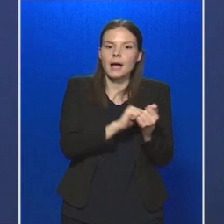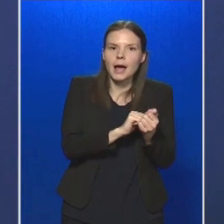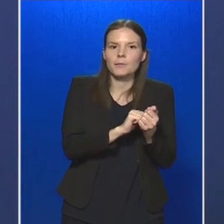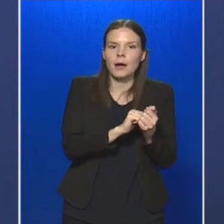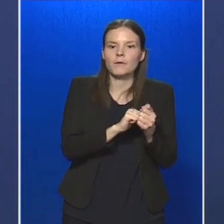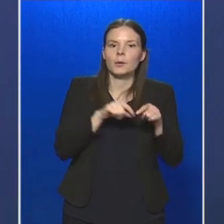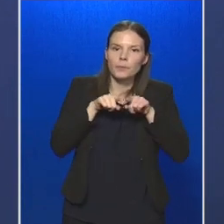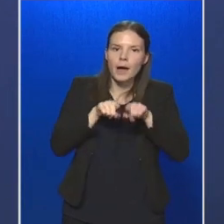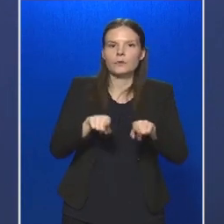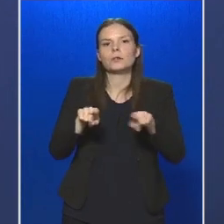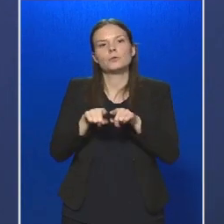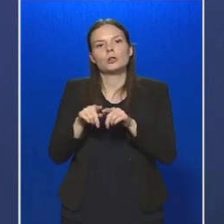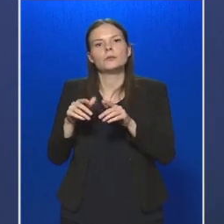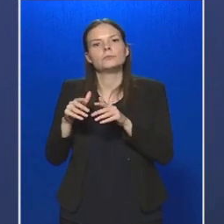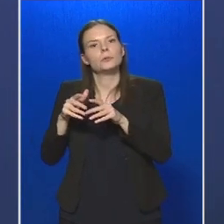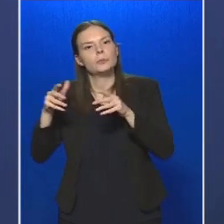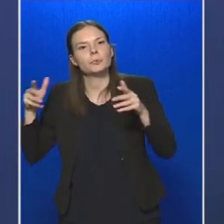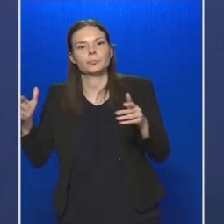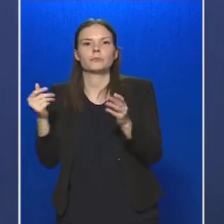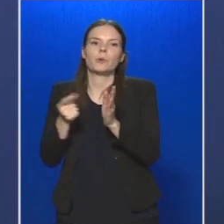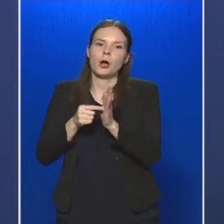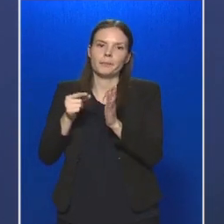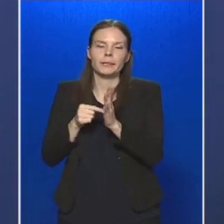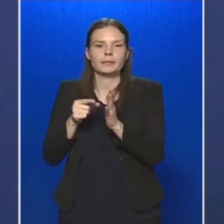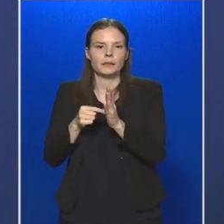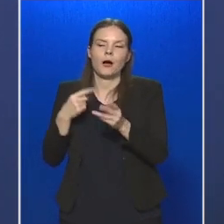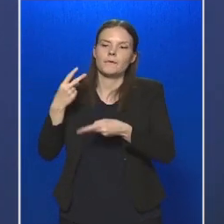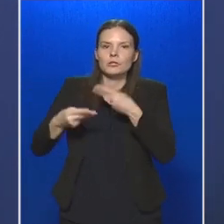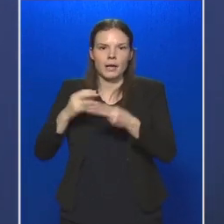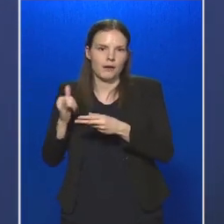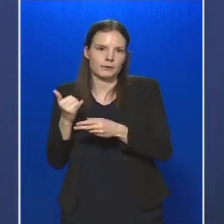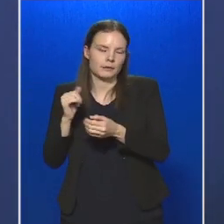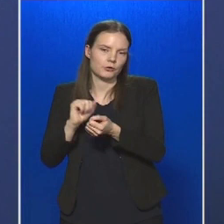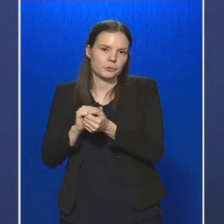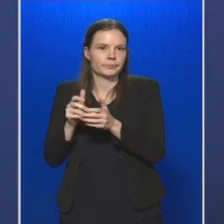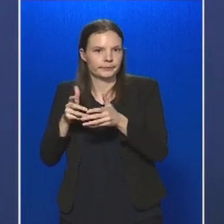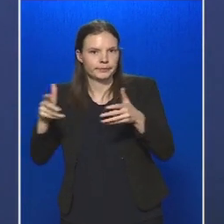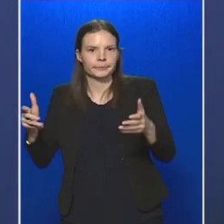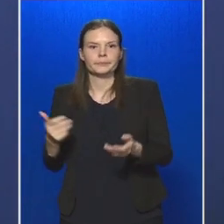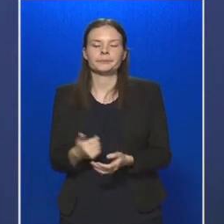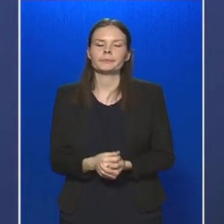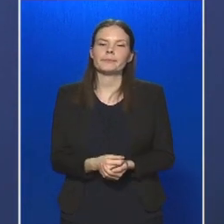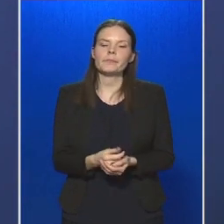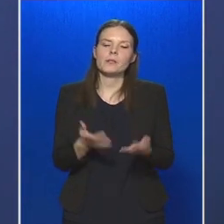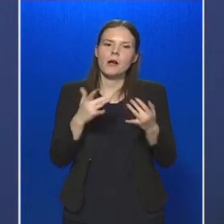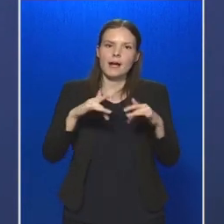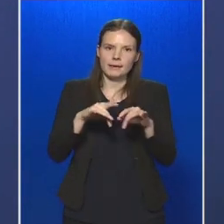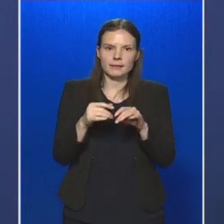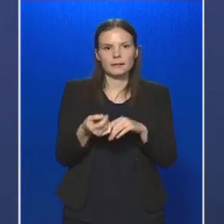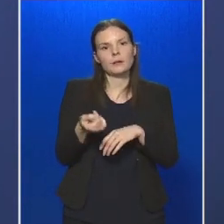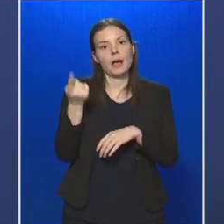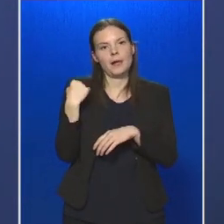növekszik a laboratóriumi mintavételek és vizsgálatok száma is. A helyzet az elmúlt